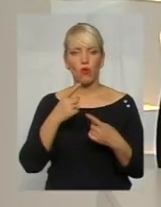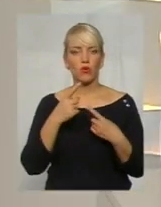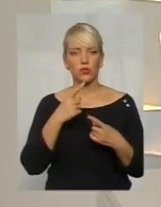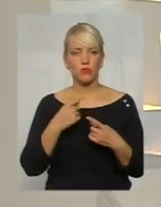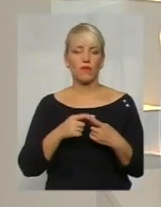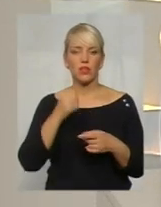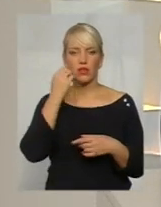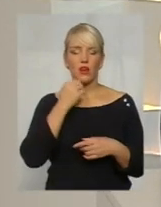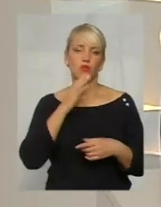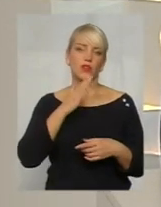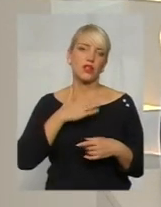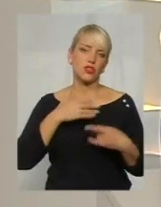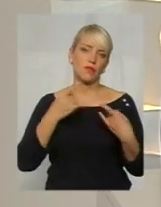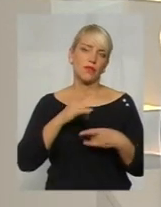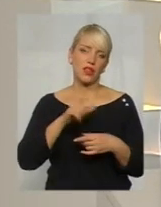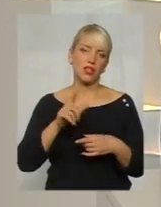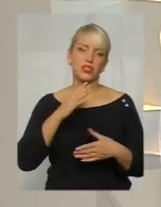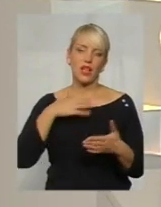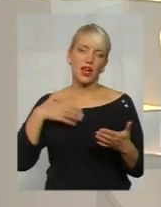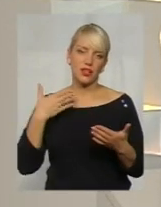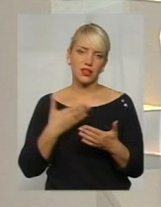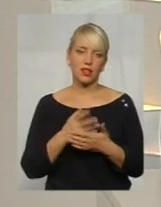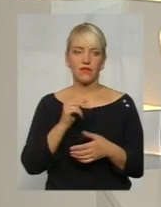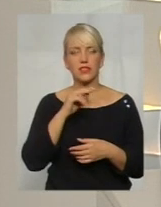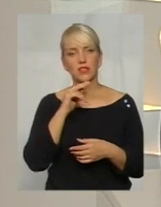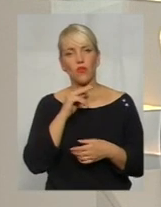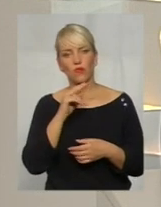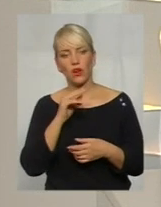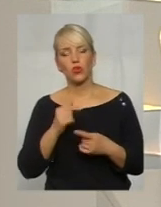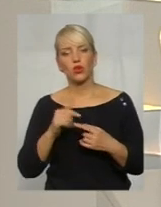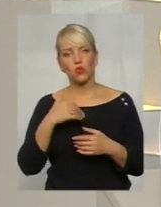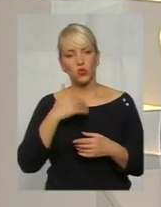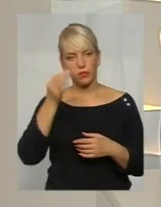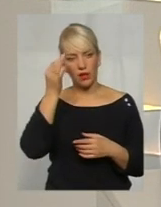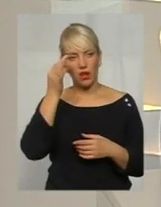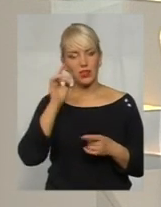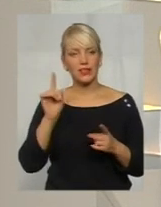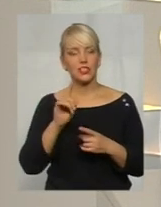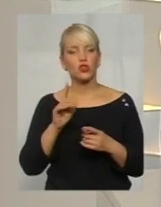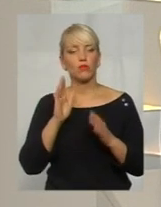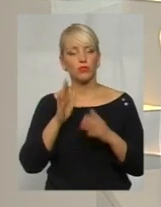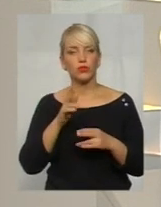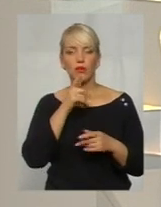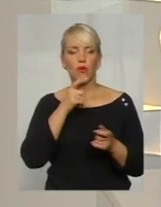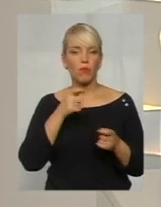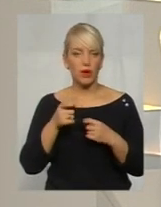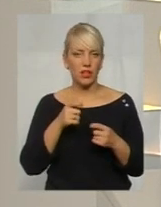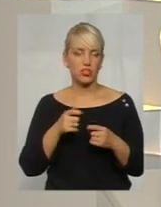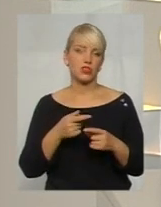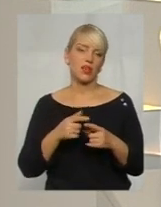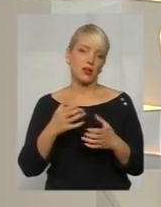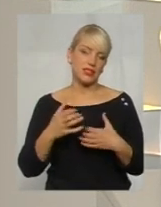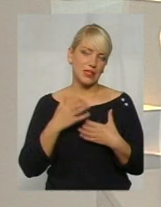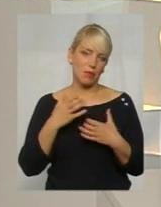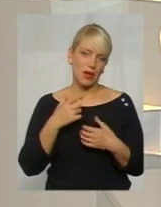дякую нашим телеглядачам за активність, за увагу, і хочемо нагадати, щоб будьте пильні, обережні, бережіть